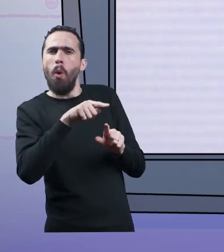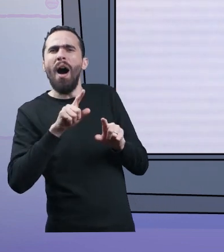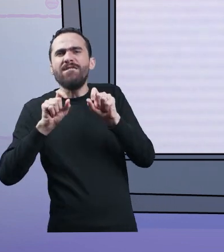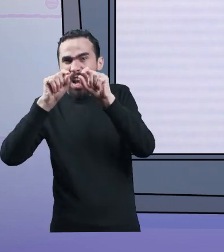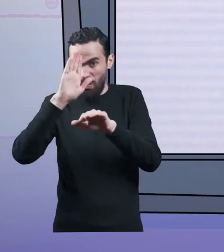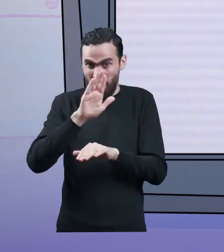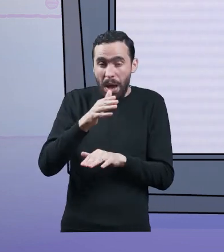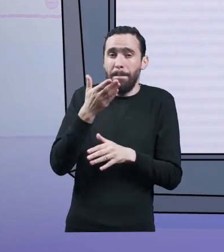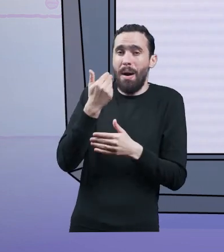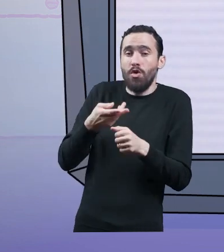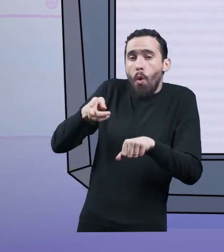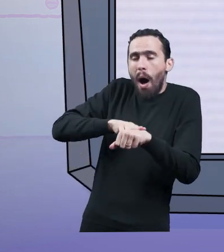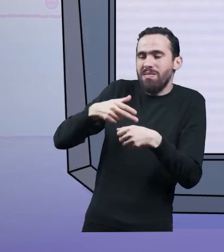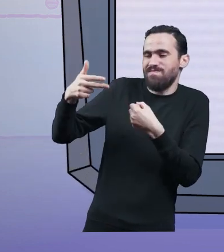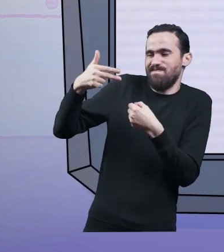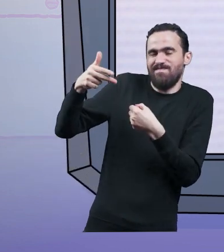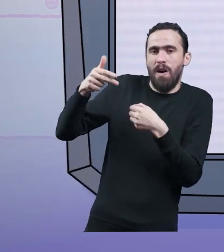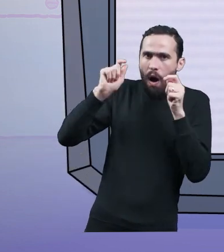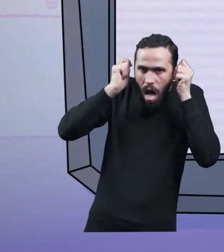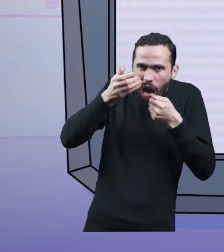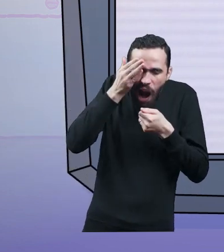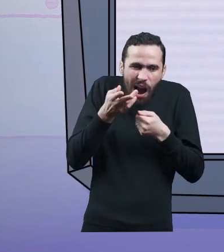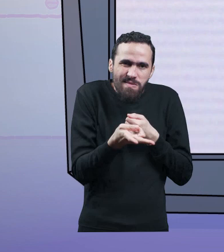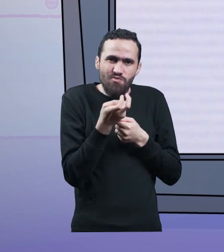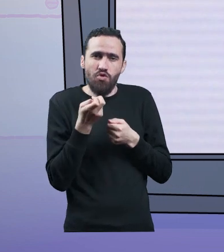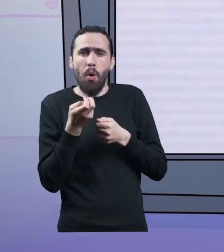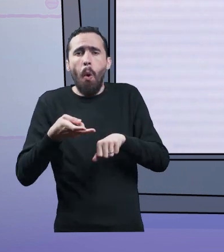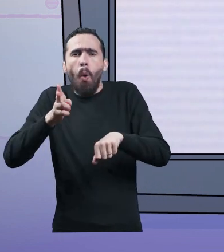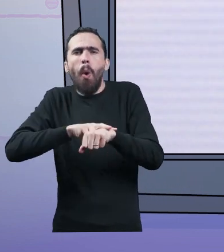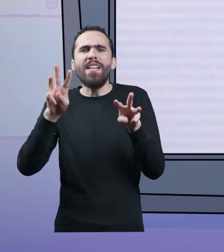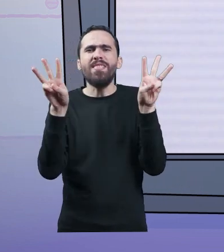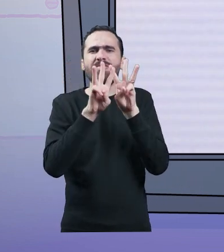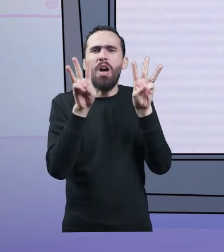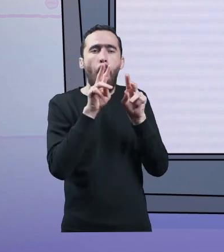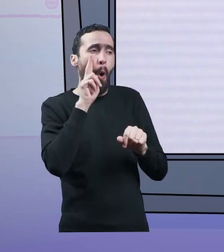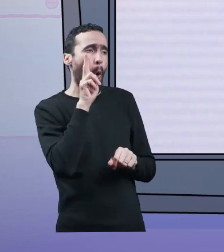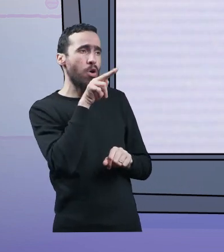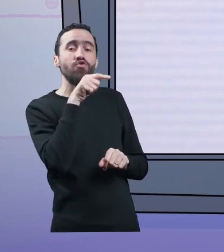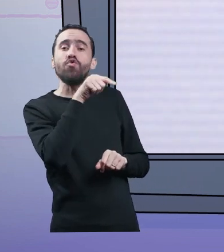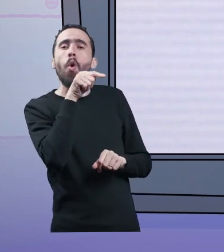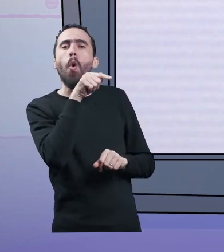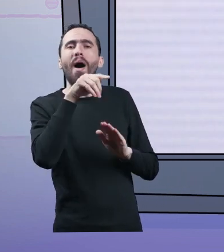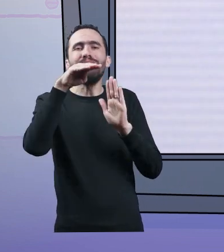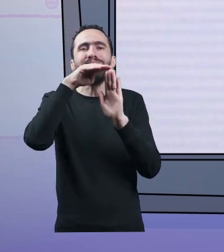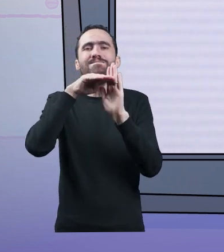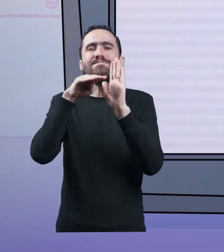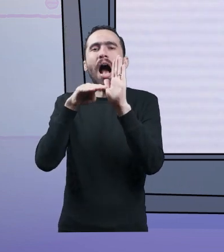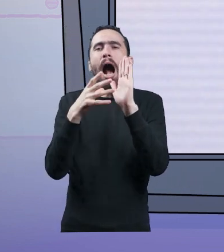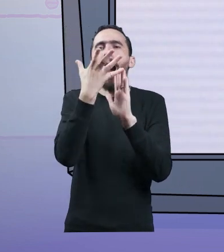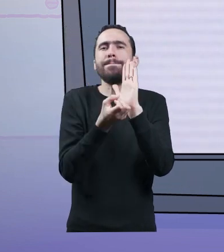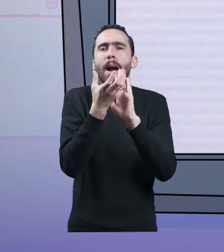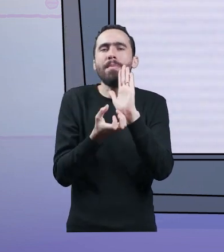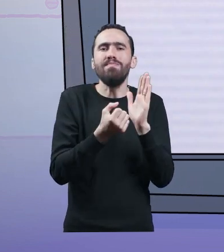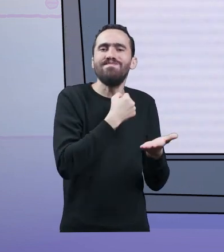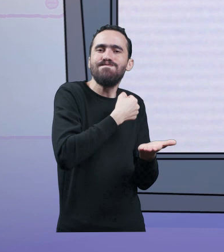وعليكم التحقق من المتصفح لمعرفة ما إذا كان به أدوات لحف